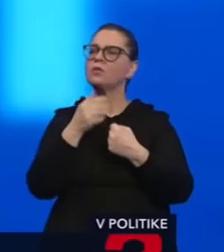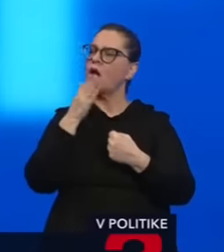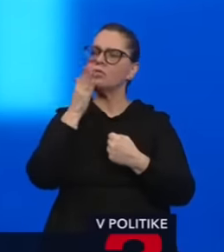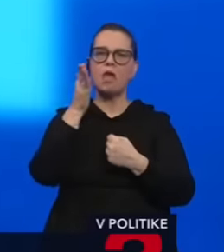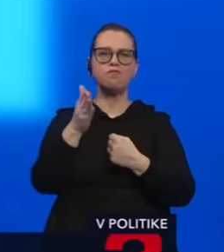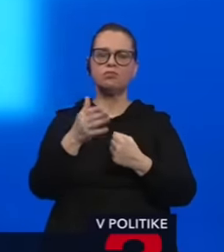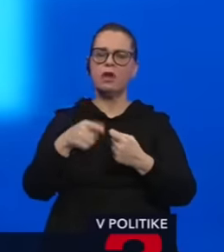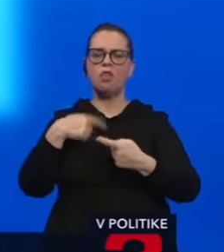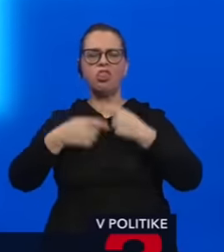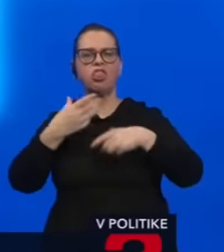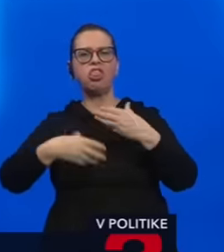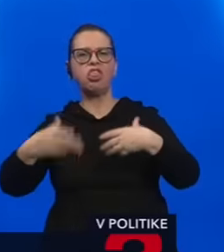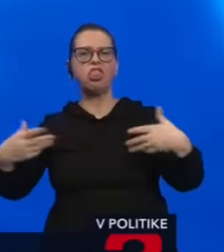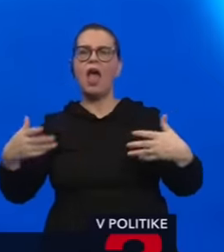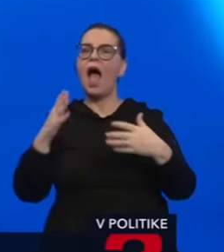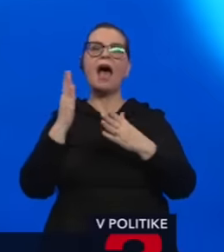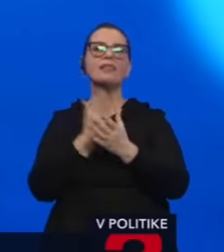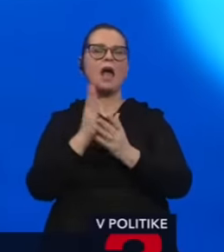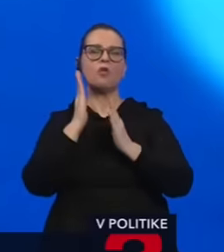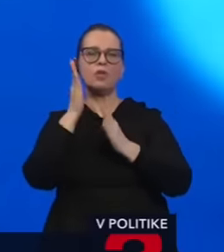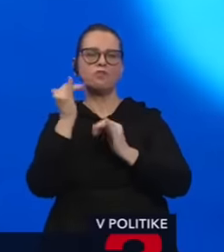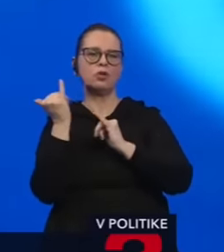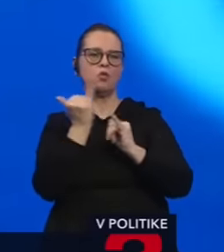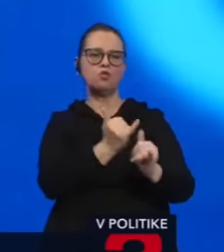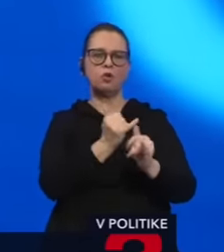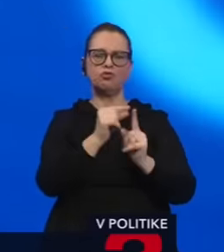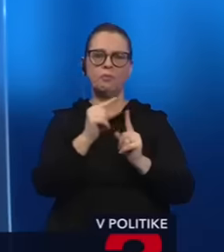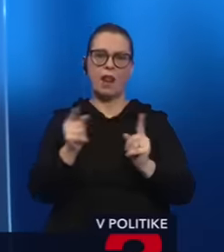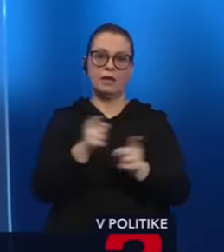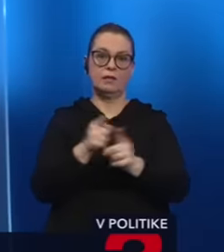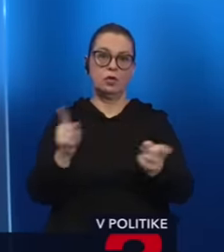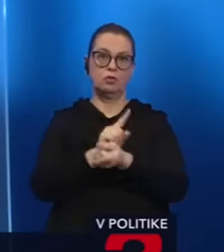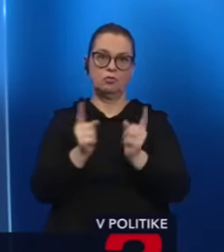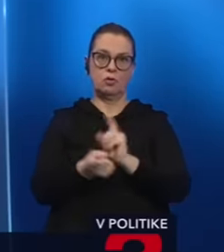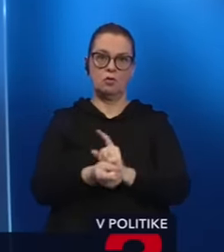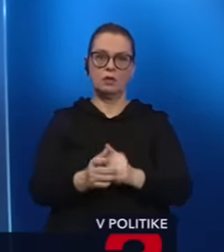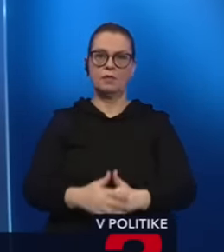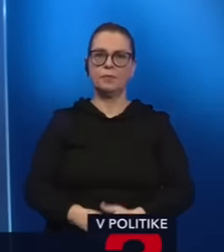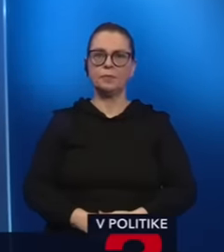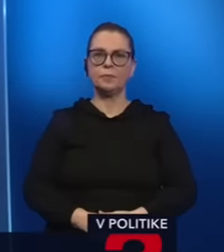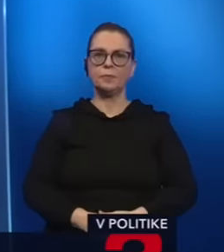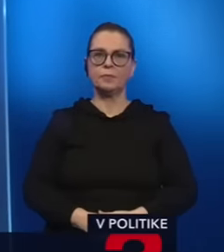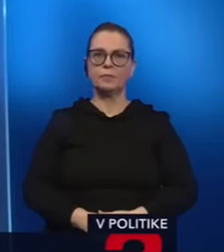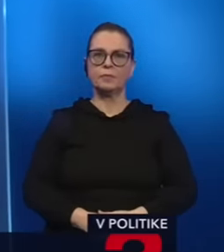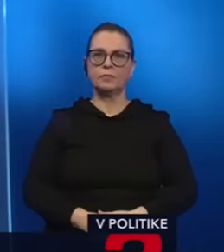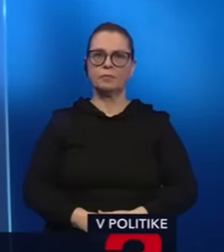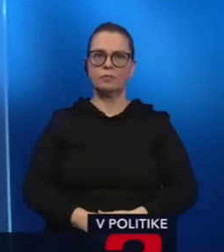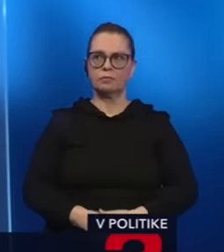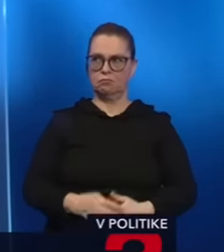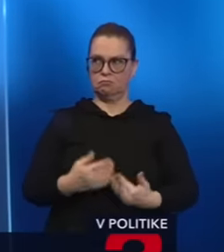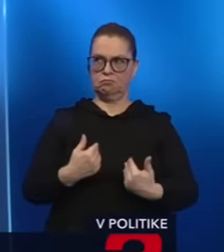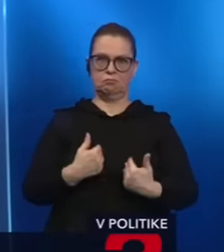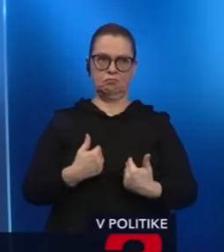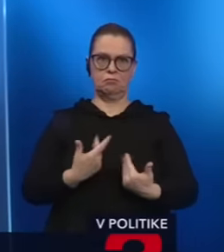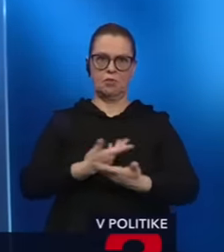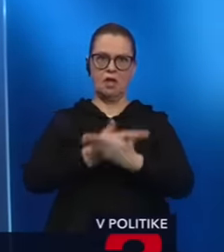a za to Andrej Danko nebude útočiť na Petra Pellegriniho. Toto viem absolútne takto. To, že by nemali na seba verejne útočiť,